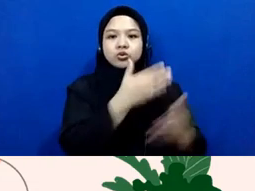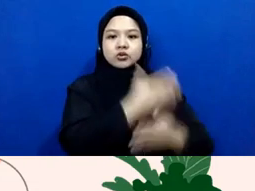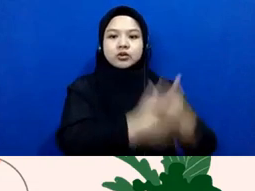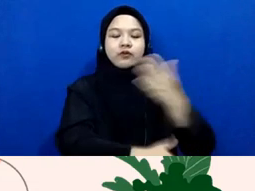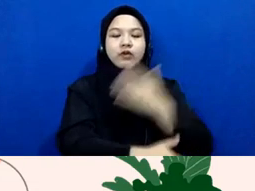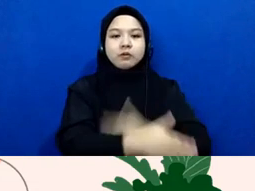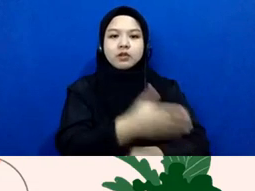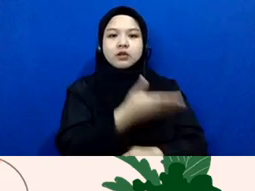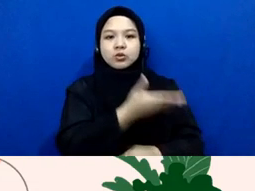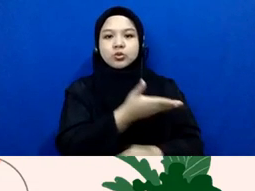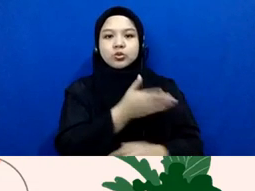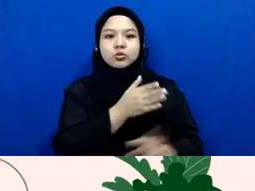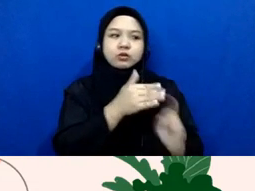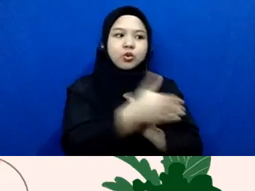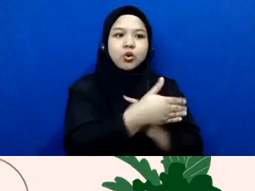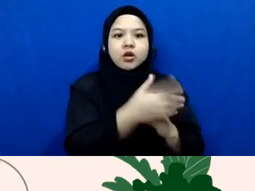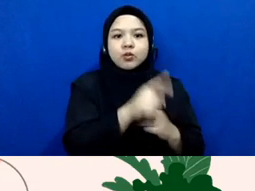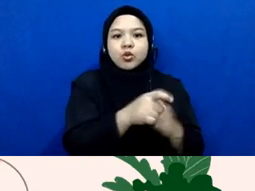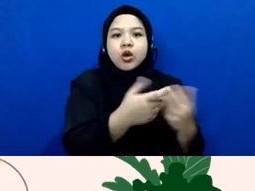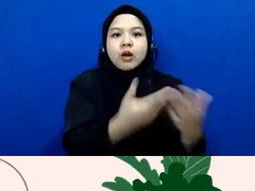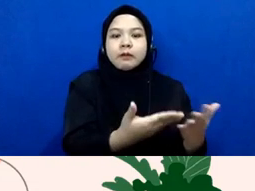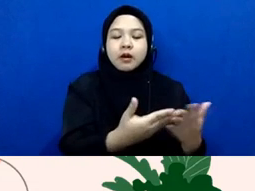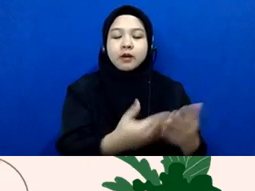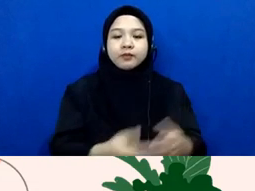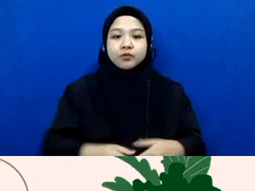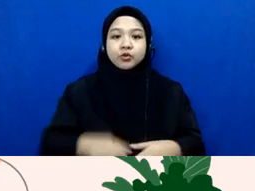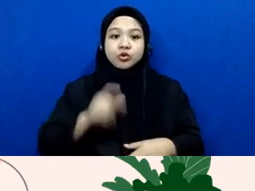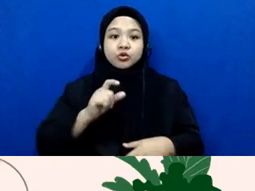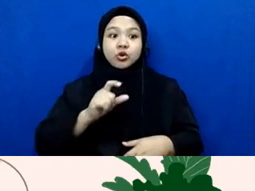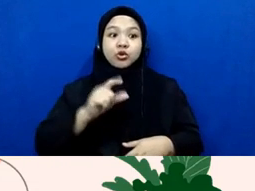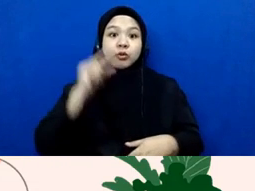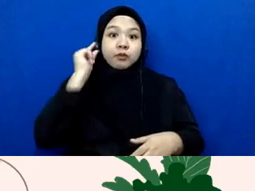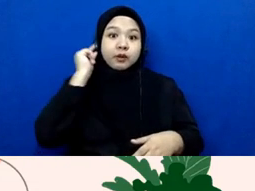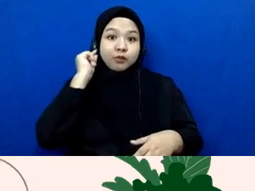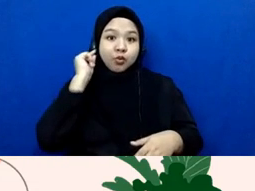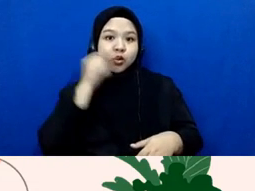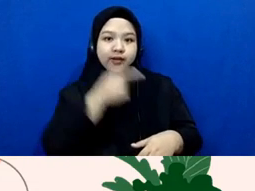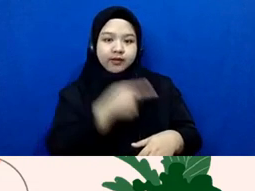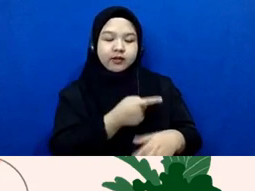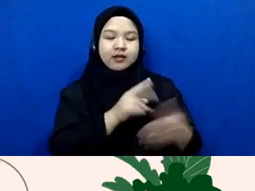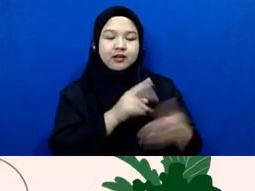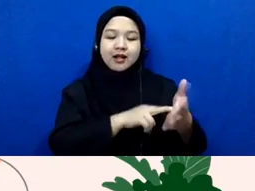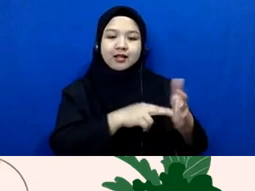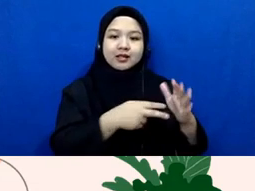bersangkutan misalnya kalau perempuan maka